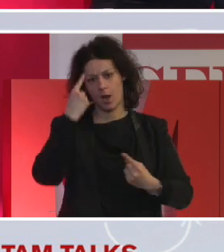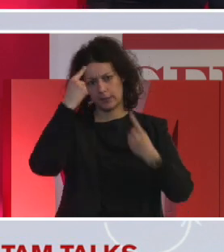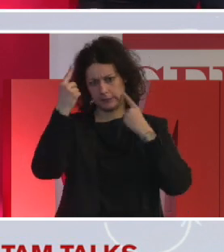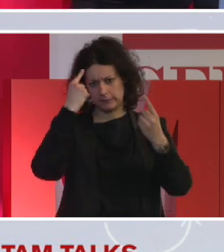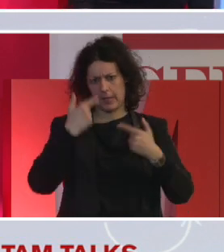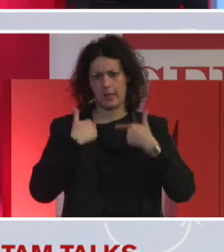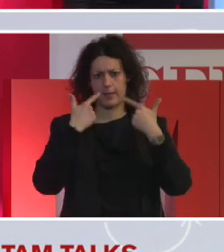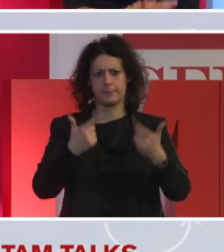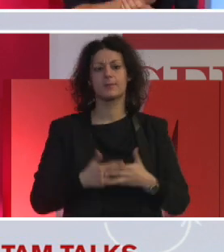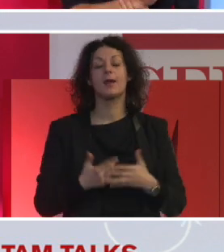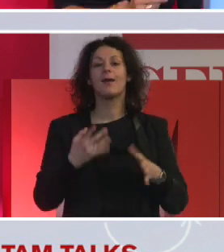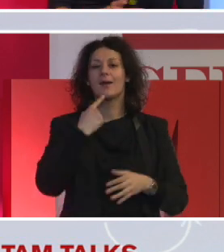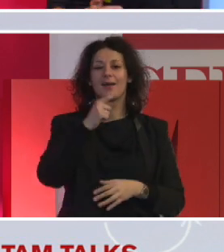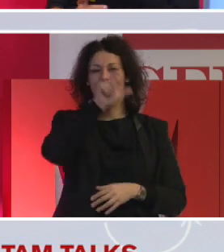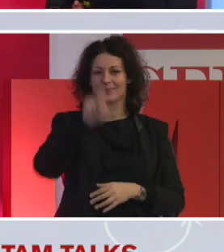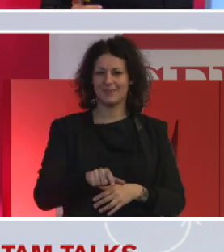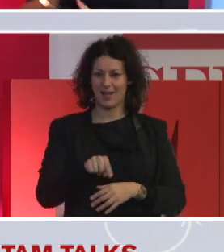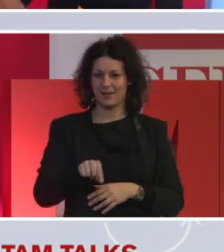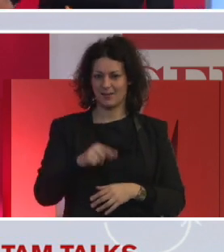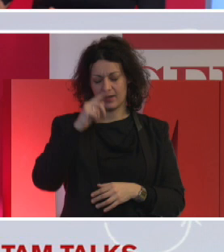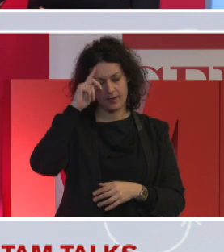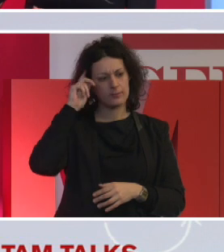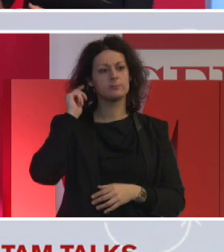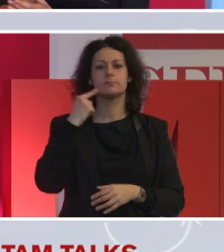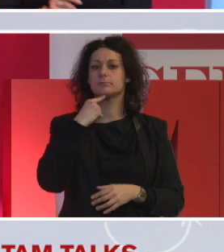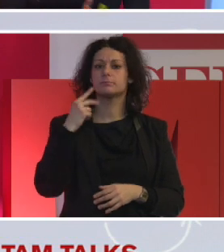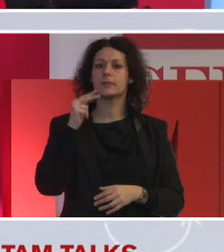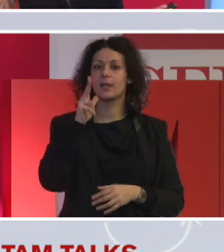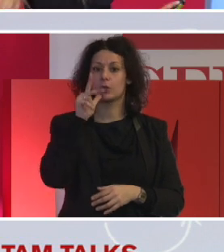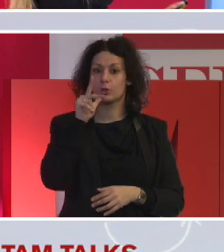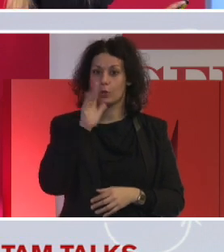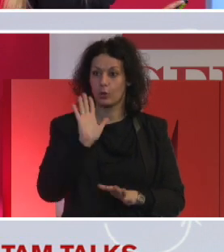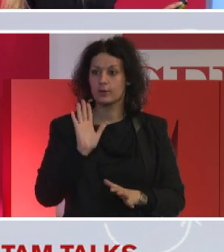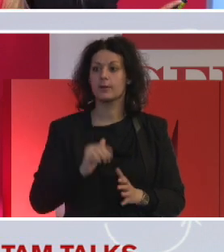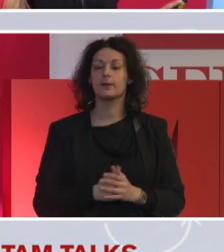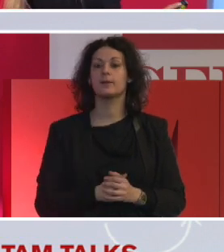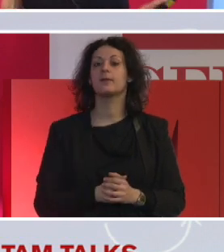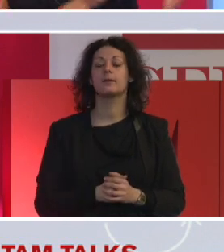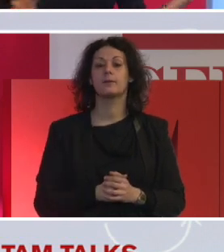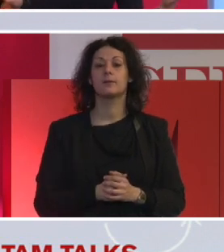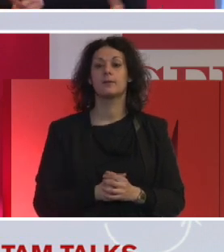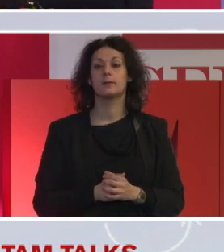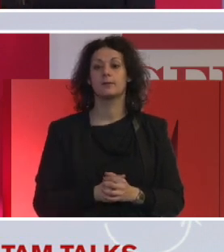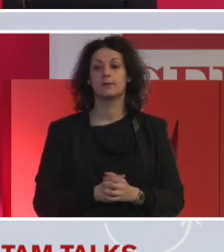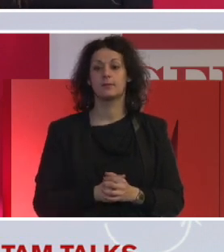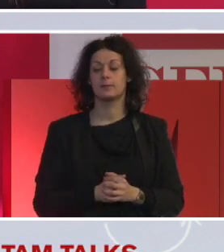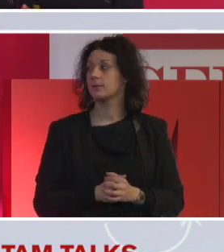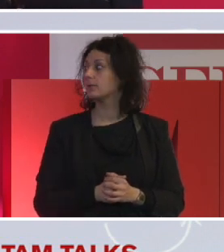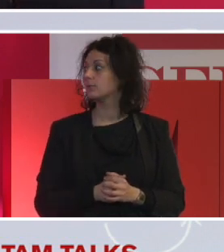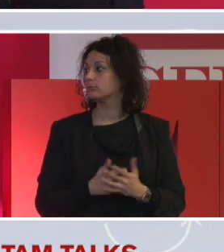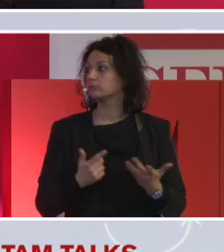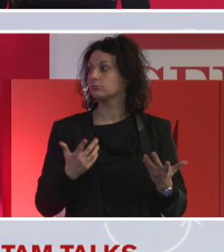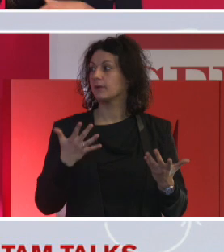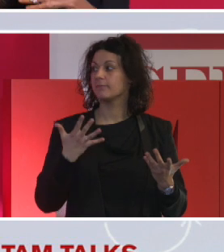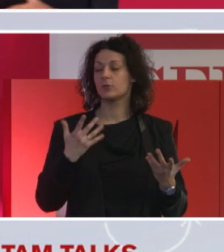che in Italia si parla tanto di donne e sono quasi un minuto ancora da andare e forse lo riconoscerete è